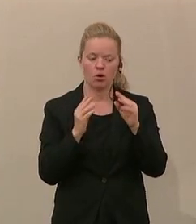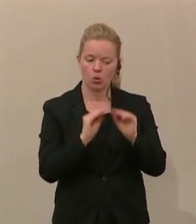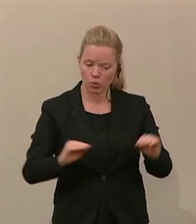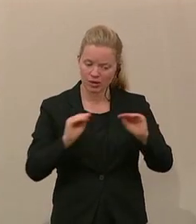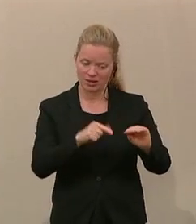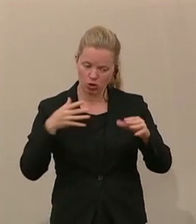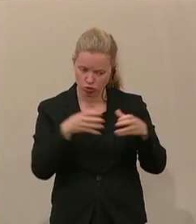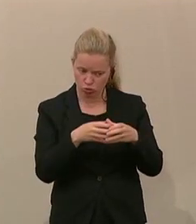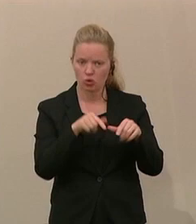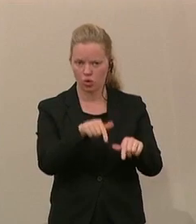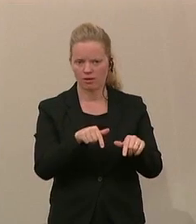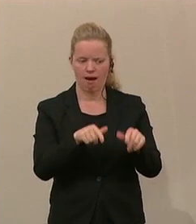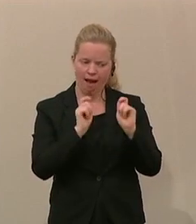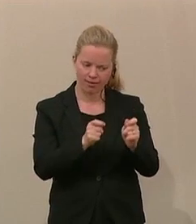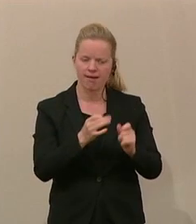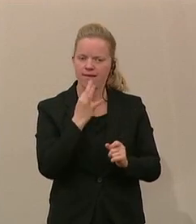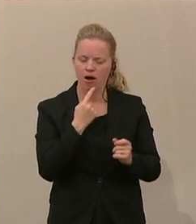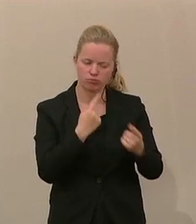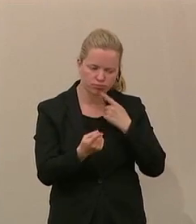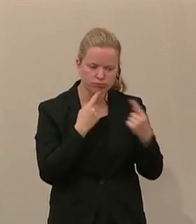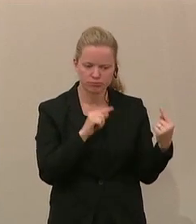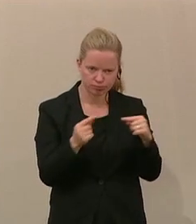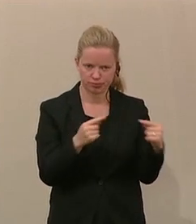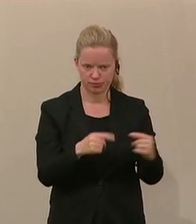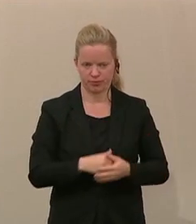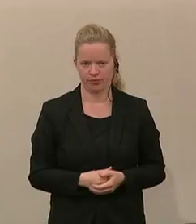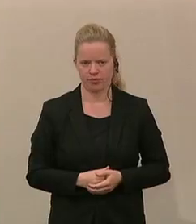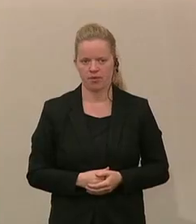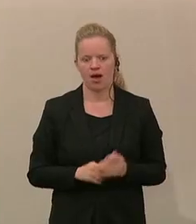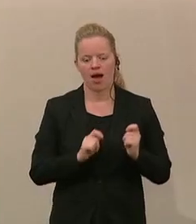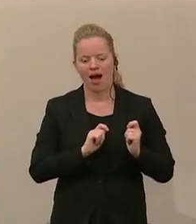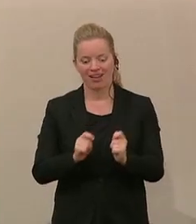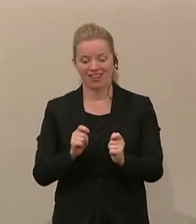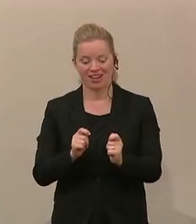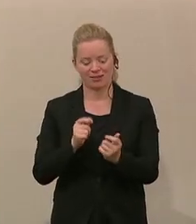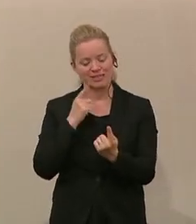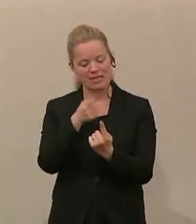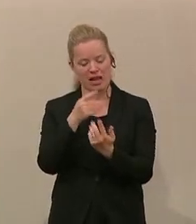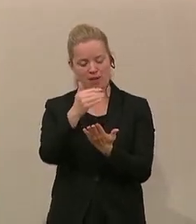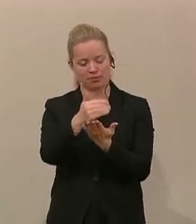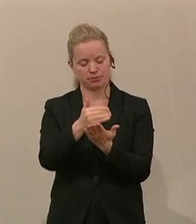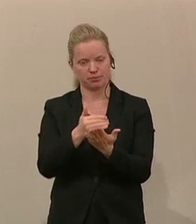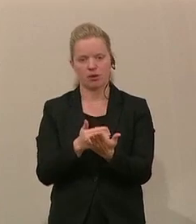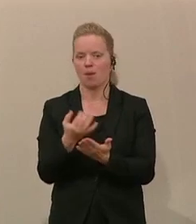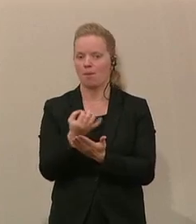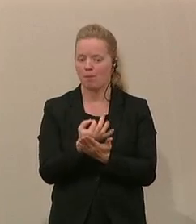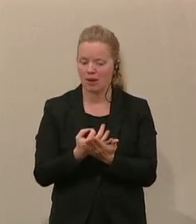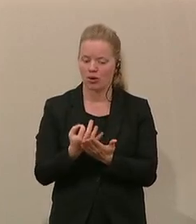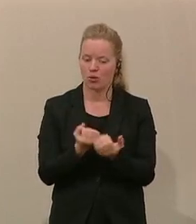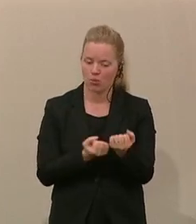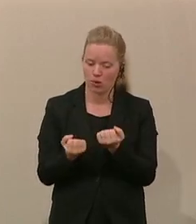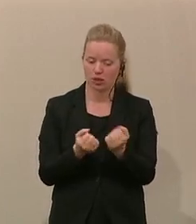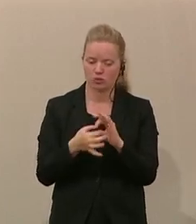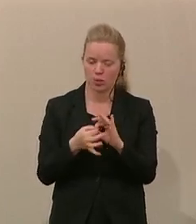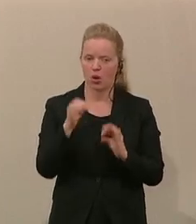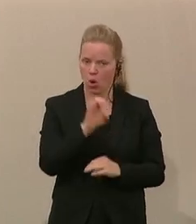Antrag zu unterhalten. Ich kann in diesem Antrag, der eben darauf abzieht, mehr politische Bildung in Bezug auf